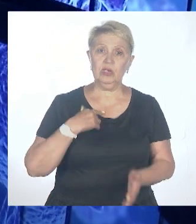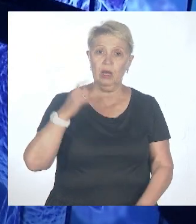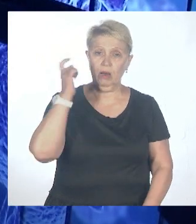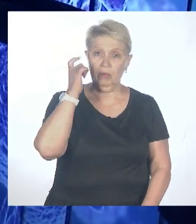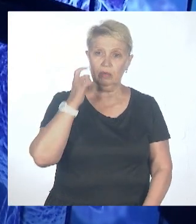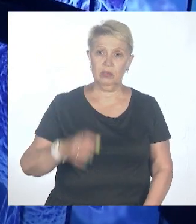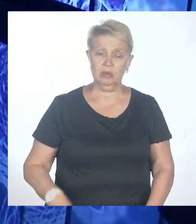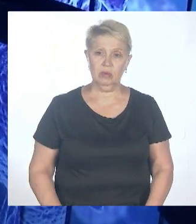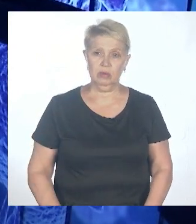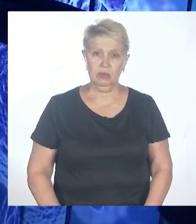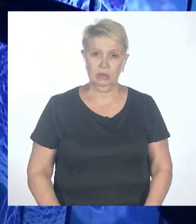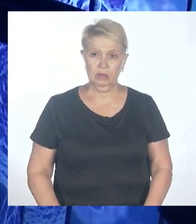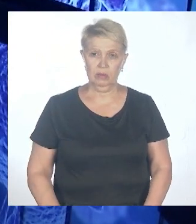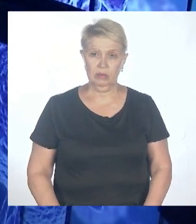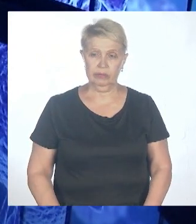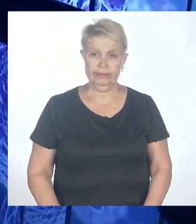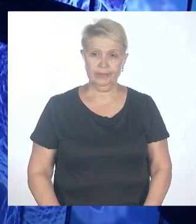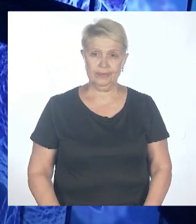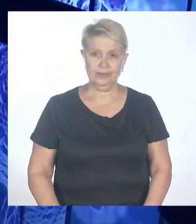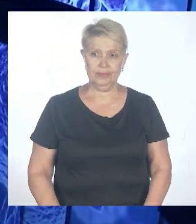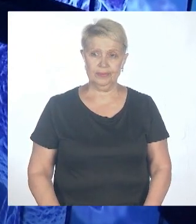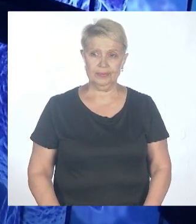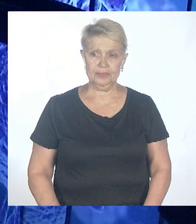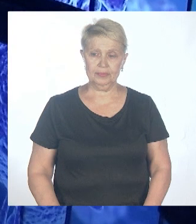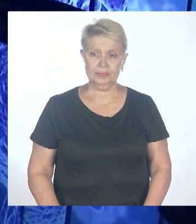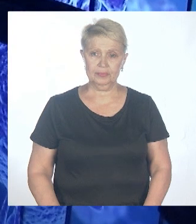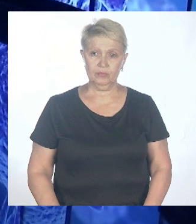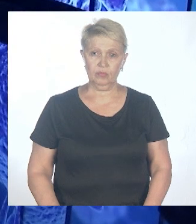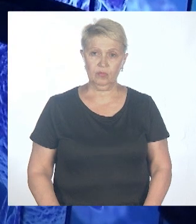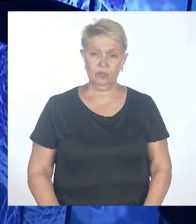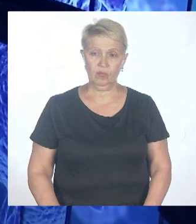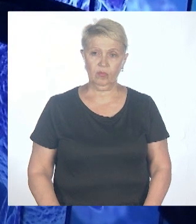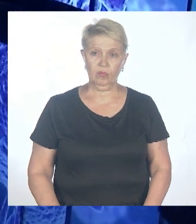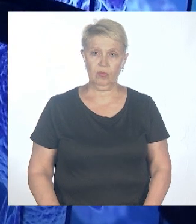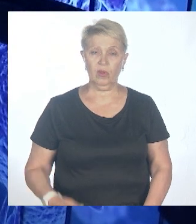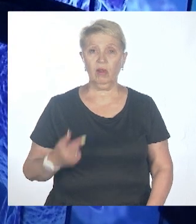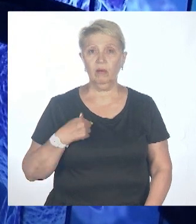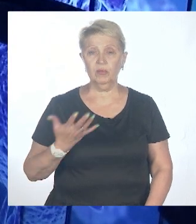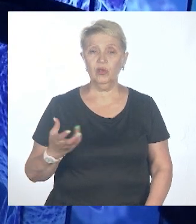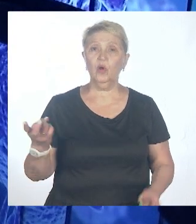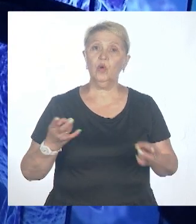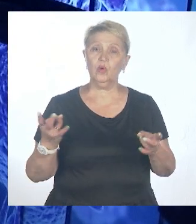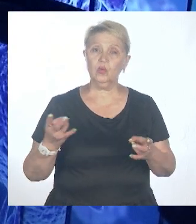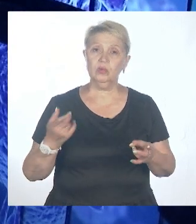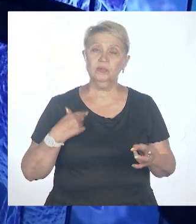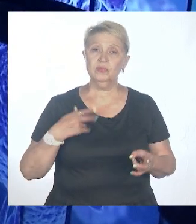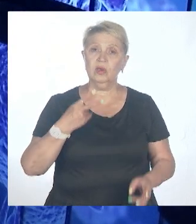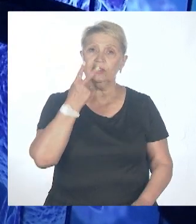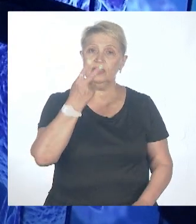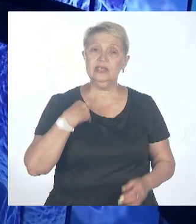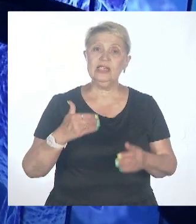с каким-то трепетом, волнением, тревогой следить за новостями об оспе-обезьян?